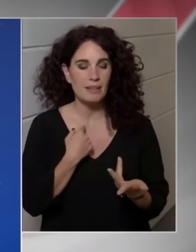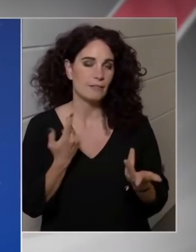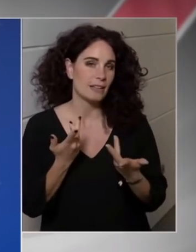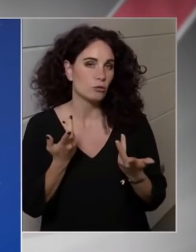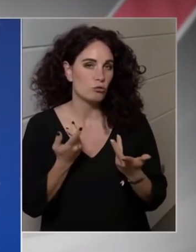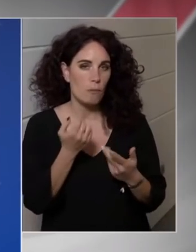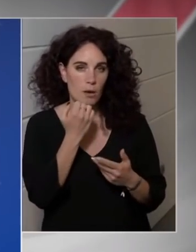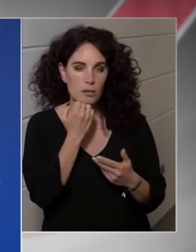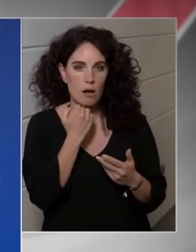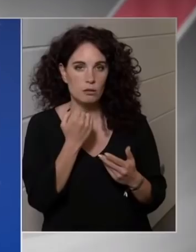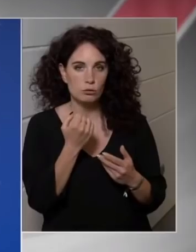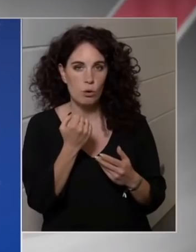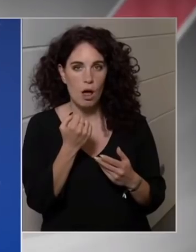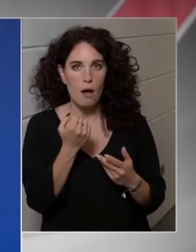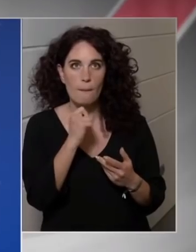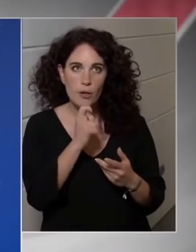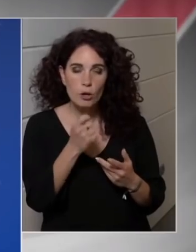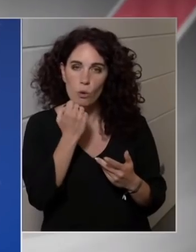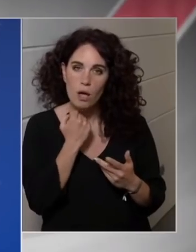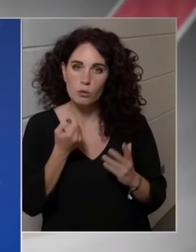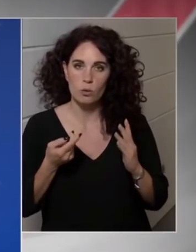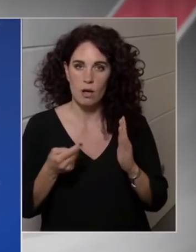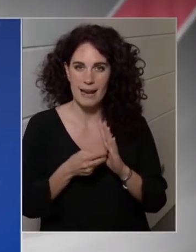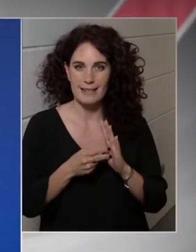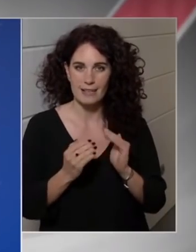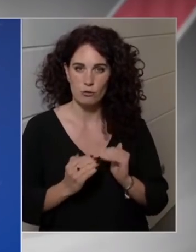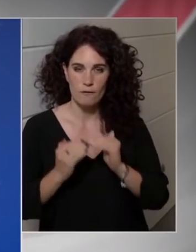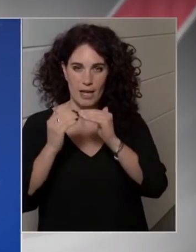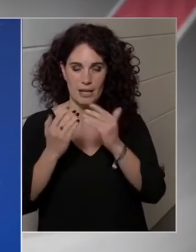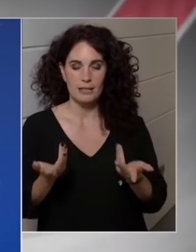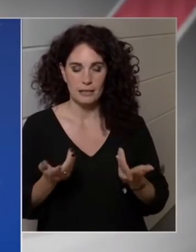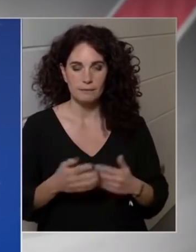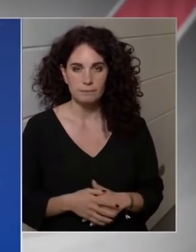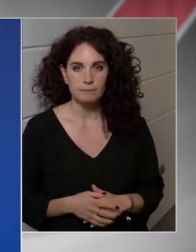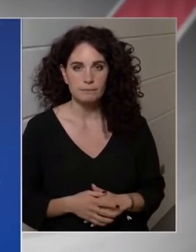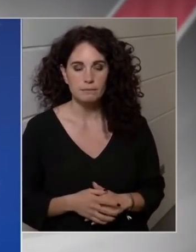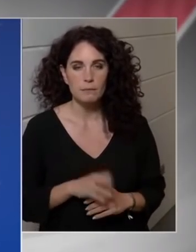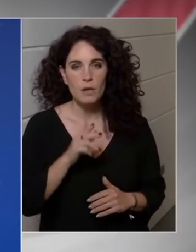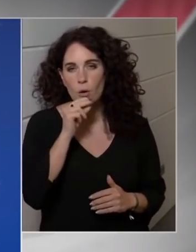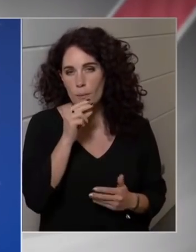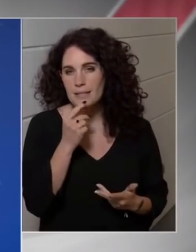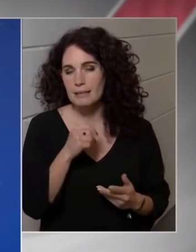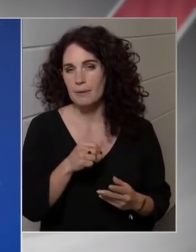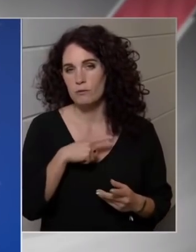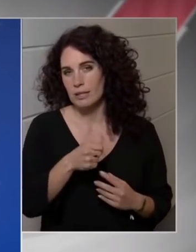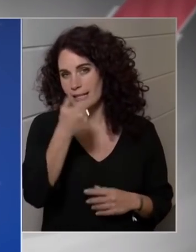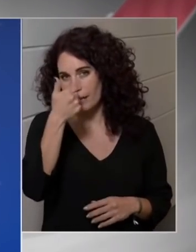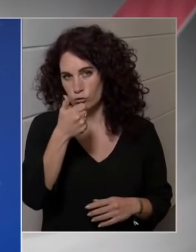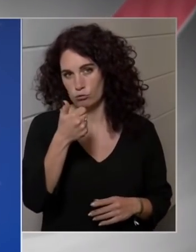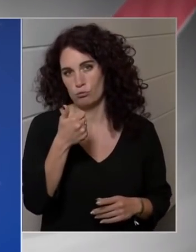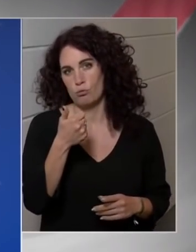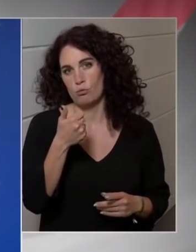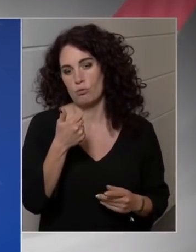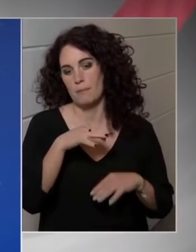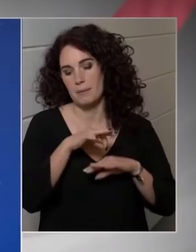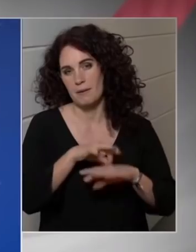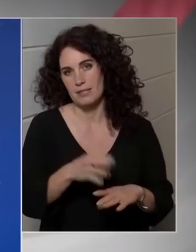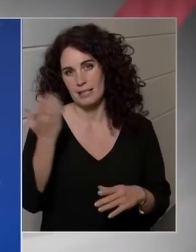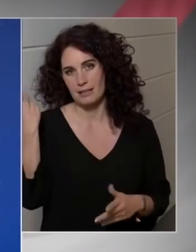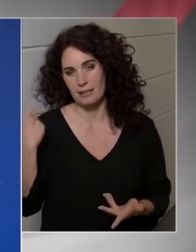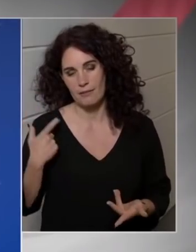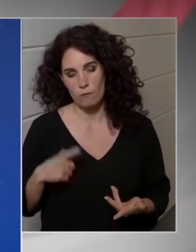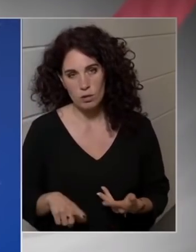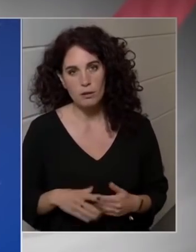tulajdonrészt rányt növelni, tehát ott is van egy extra profit adó, arról beszéltem, hogy ez volt az első, amiben vezetése került.